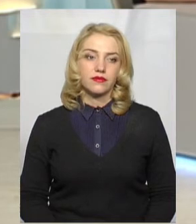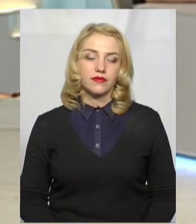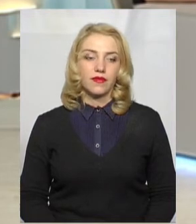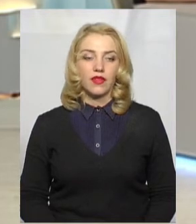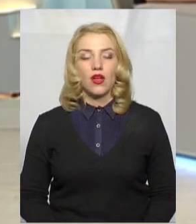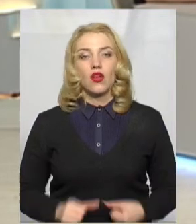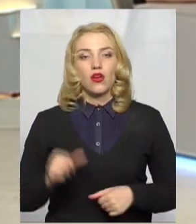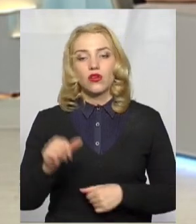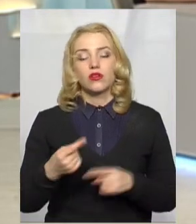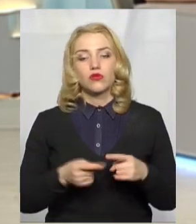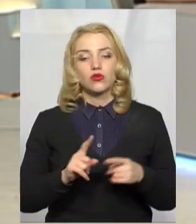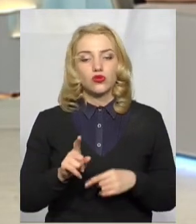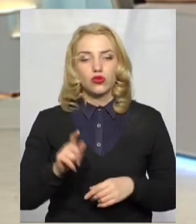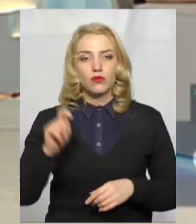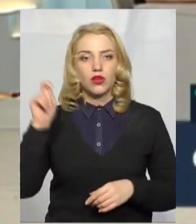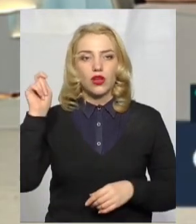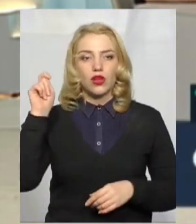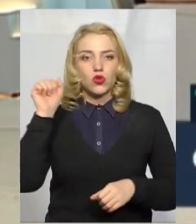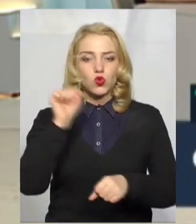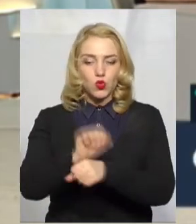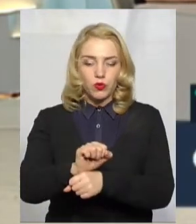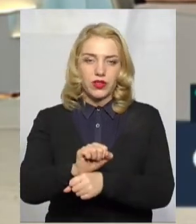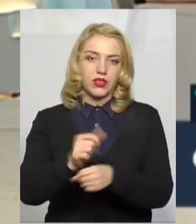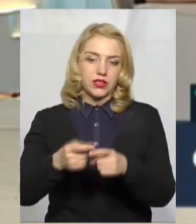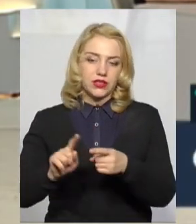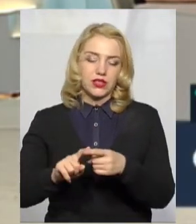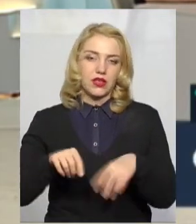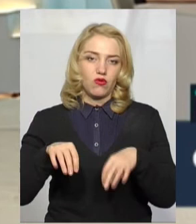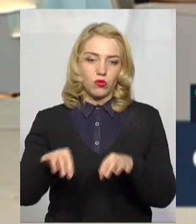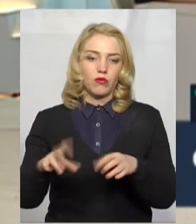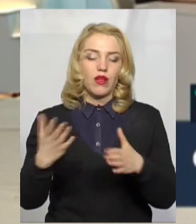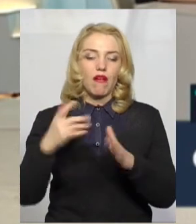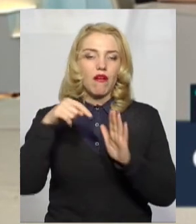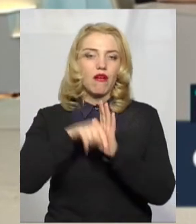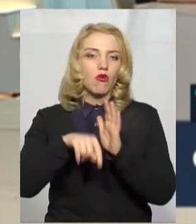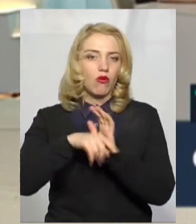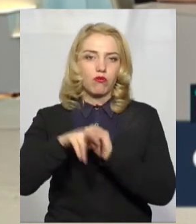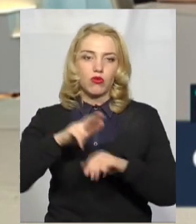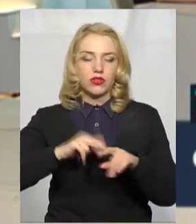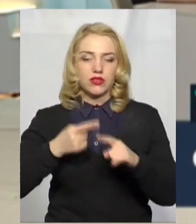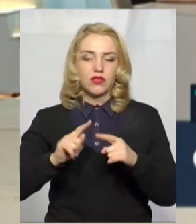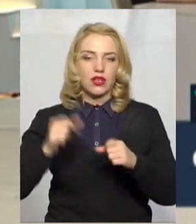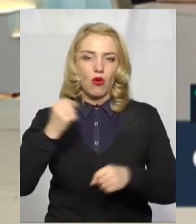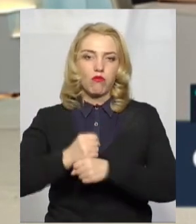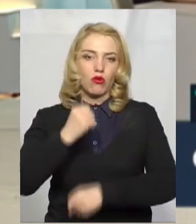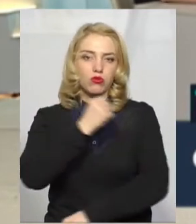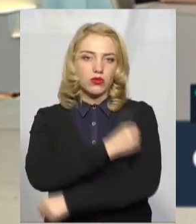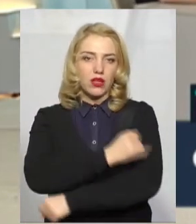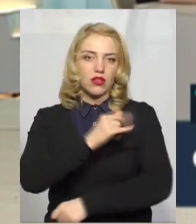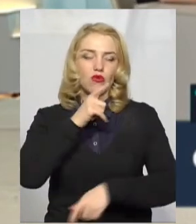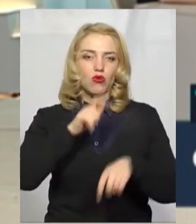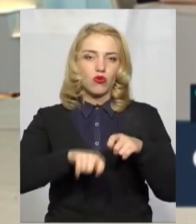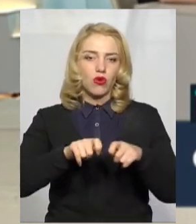Окрім того, щоб зупинити автомобіль, яка ще роль поліцейських у цих блокпостах і контрольно-пропускних пунктах?